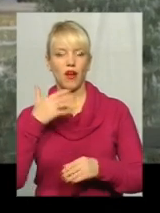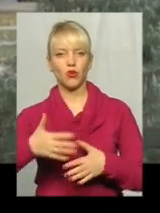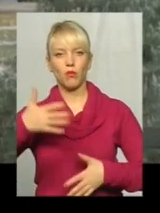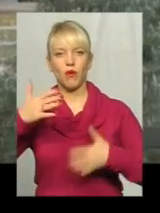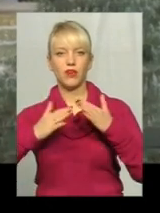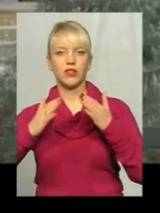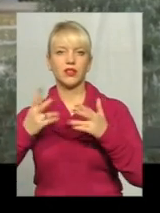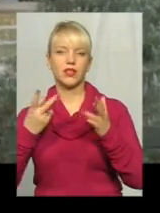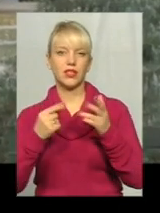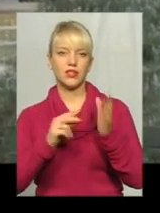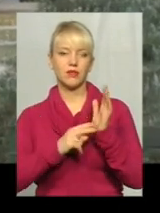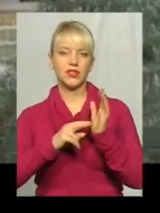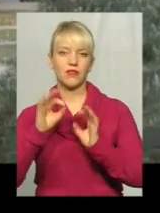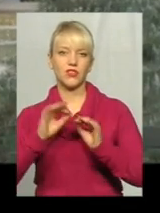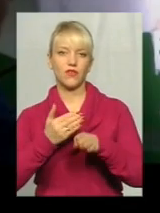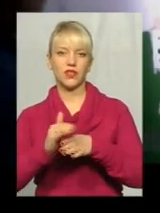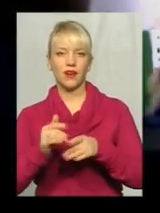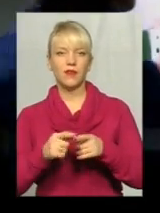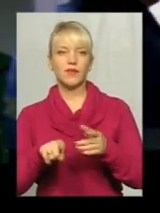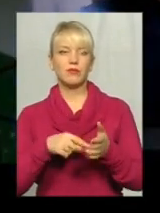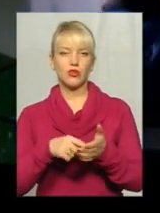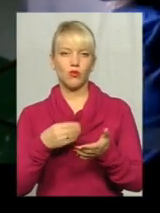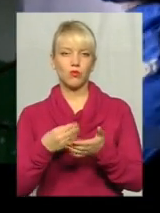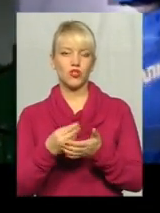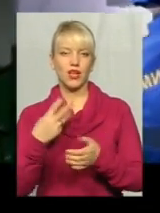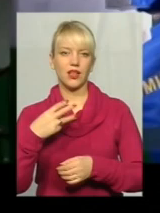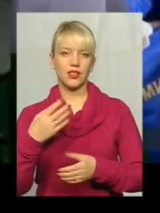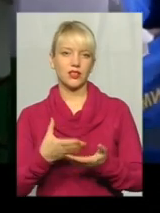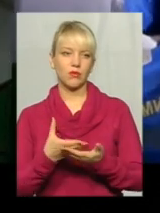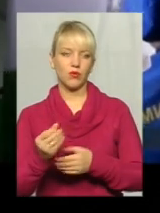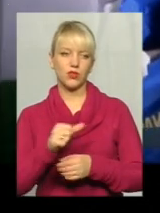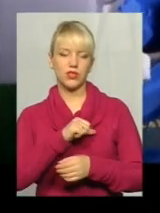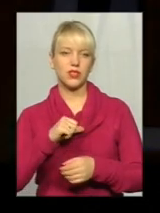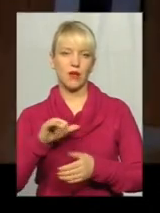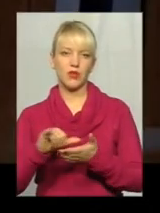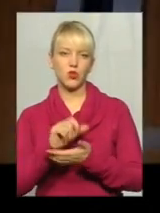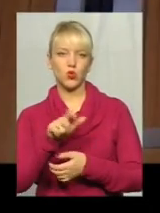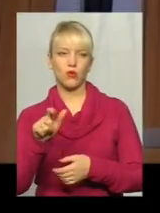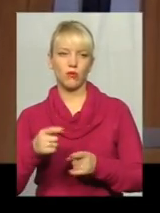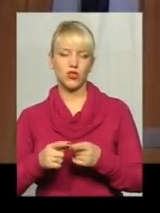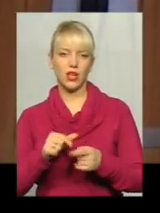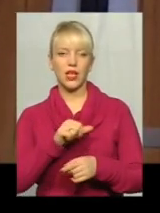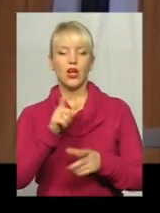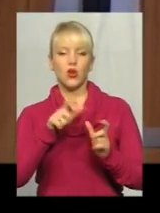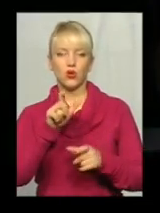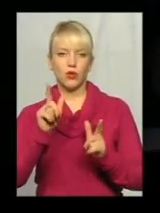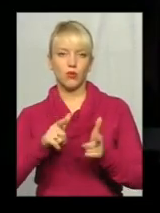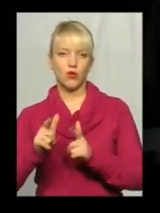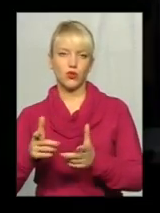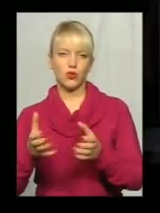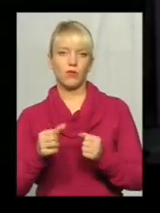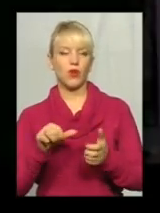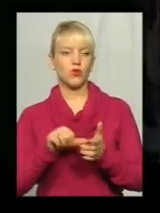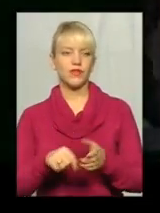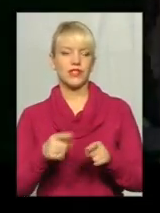виділяють із міського бюджету, а 30% плачують самі сумчани. Мешканці погоджуються, брали участь у програмі. Кажуть,